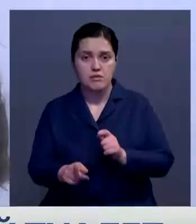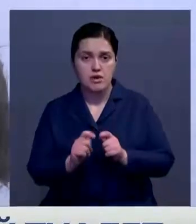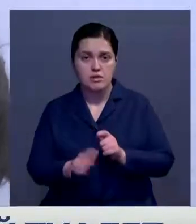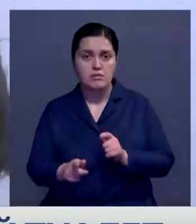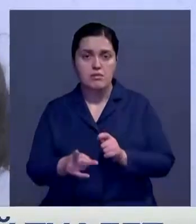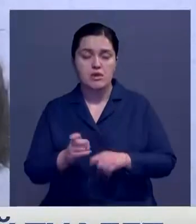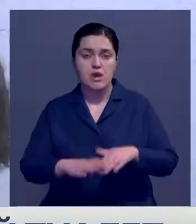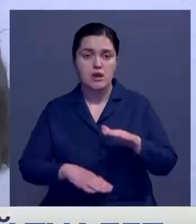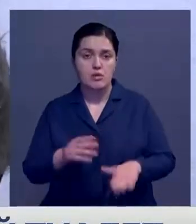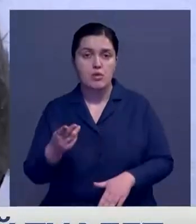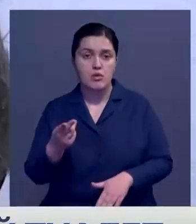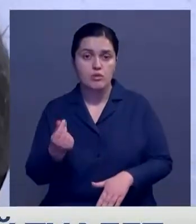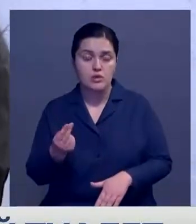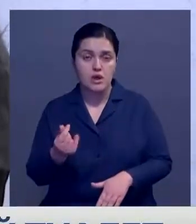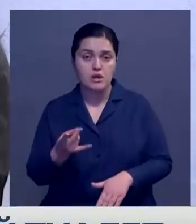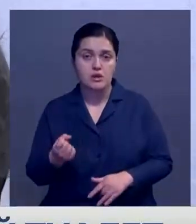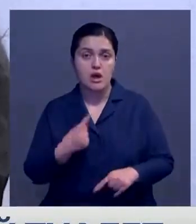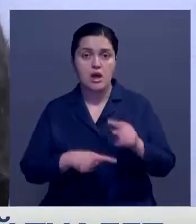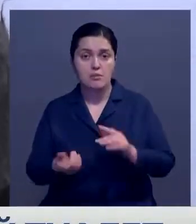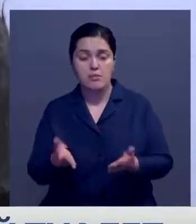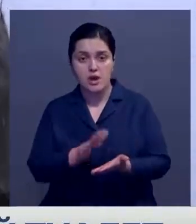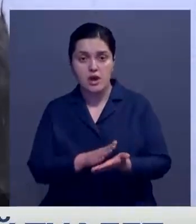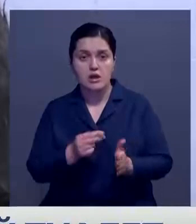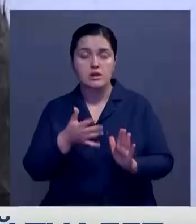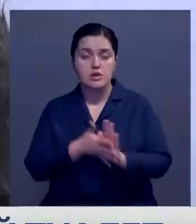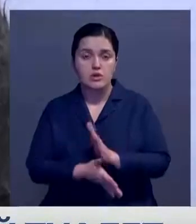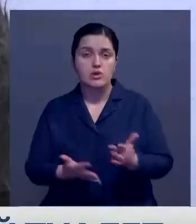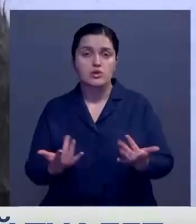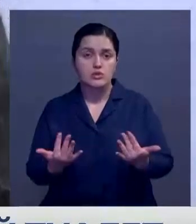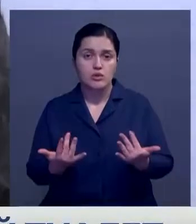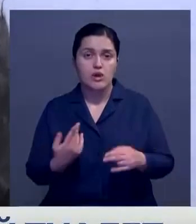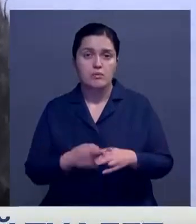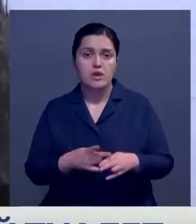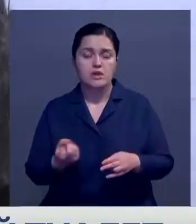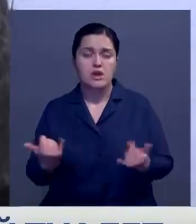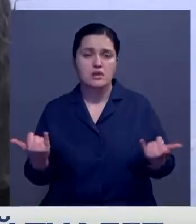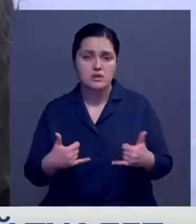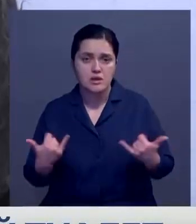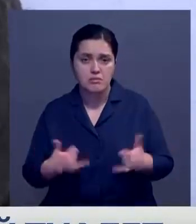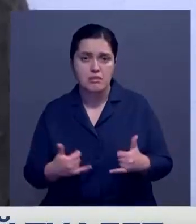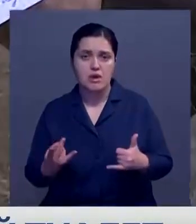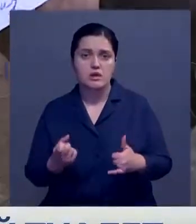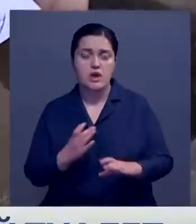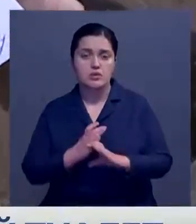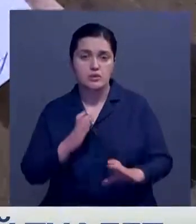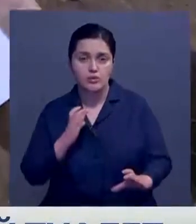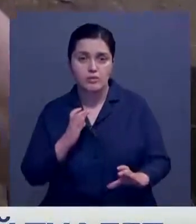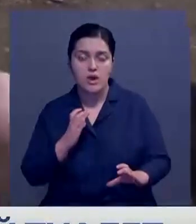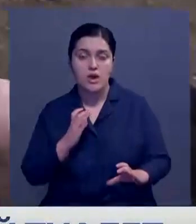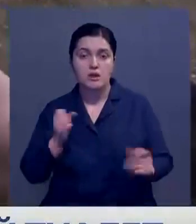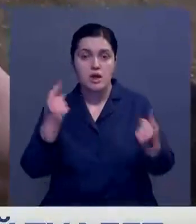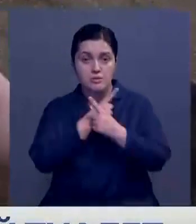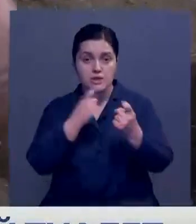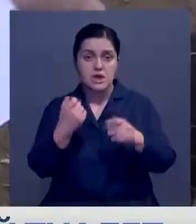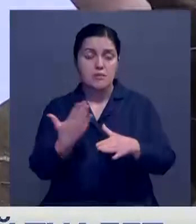руки, на личку. На обратной стороне пишем расходы. Тут на цемент, на трубы. На призыв о